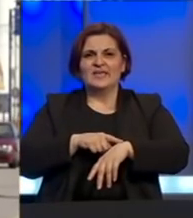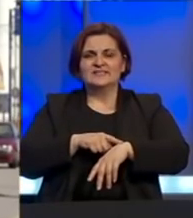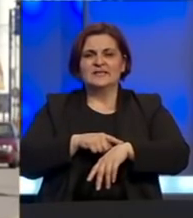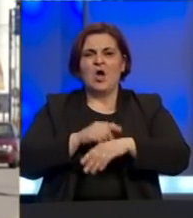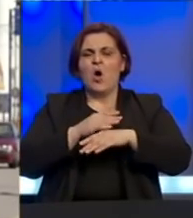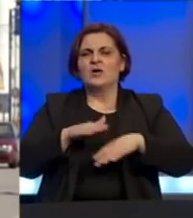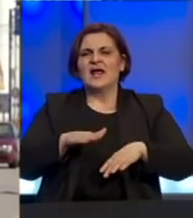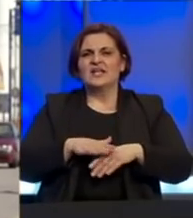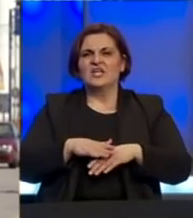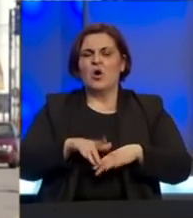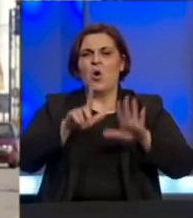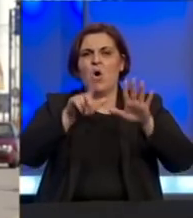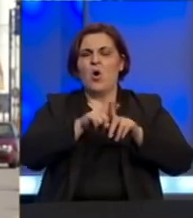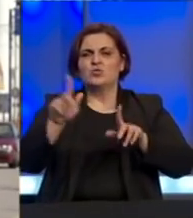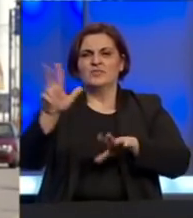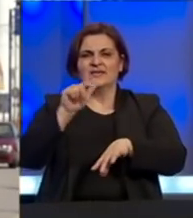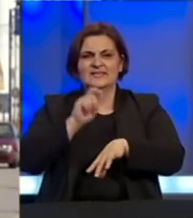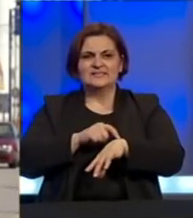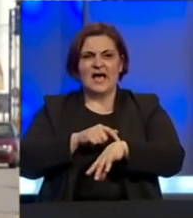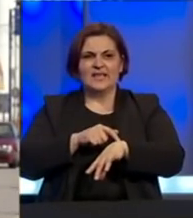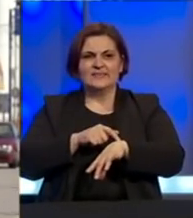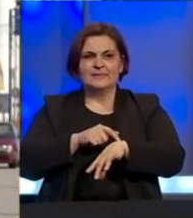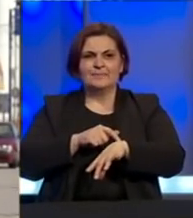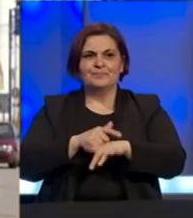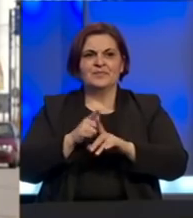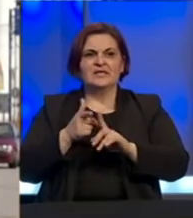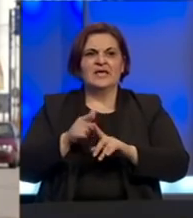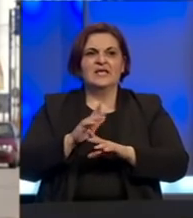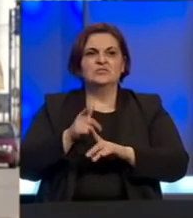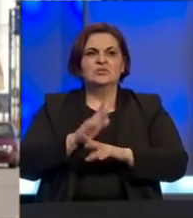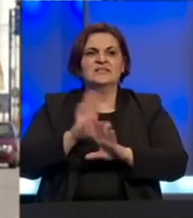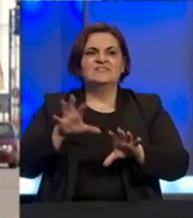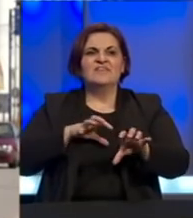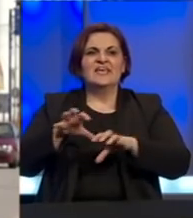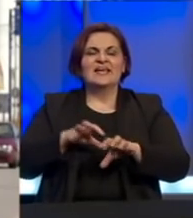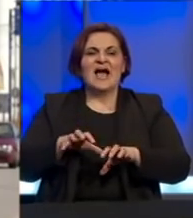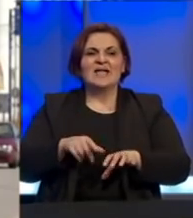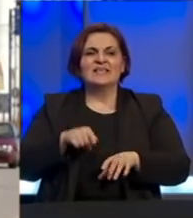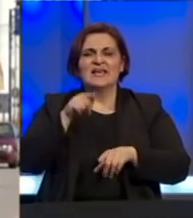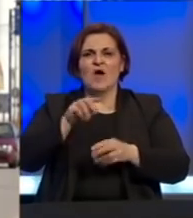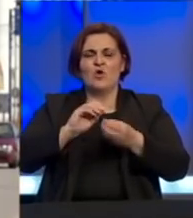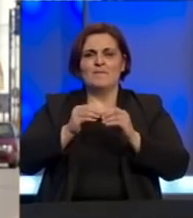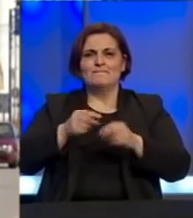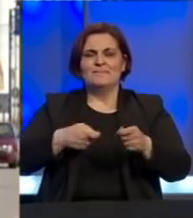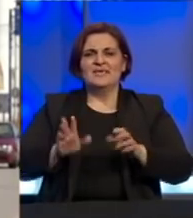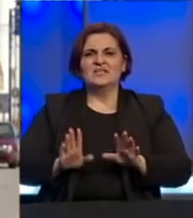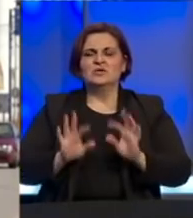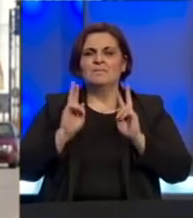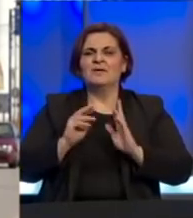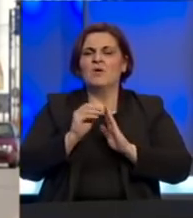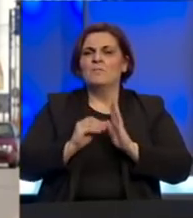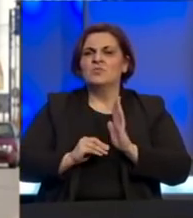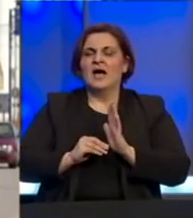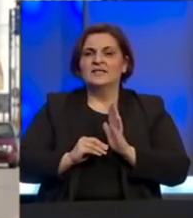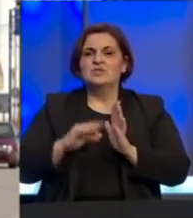ograničeno na od 7 do 15 časova S druge strane svi radnici na kvantačkoj pijaci kao i prodavci su obovezi